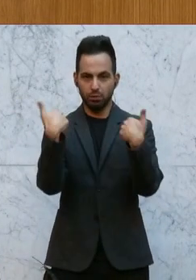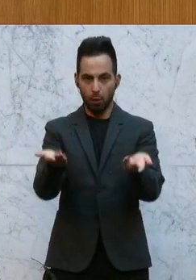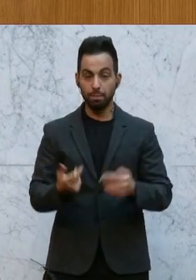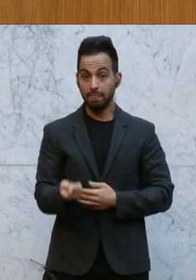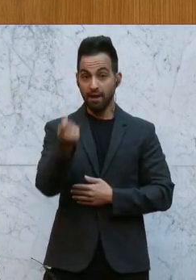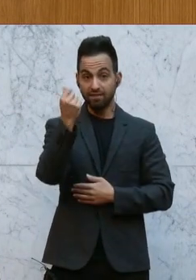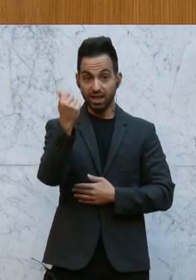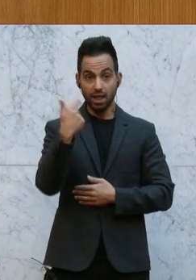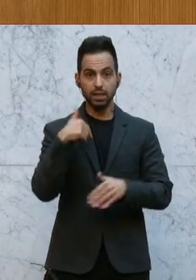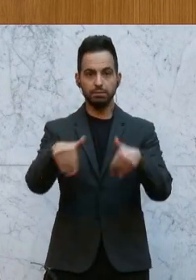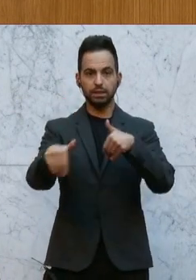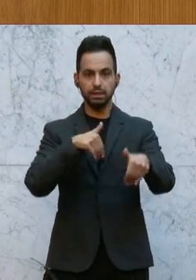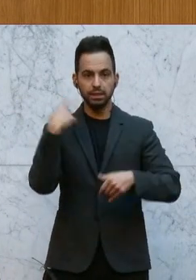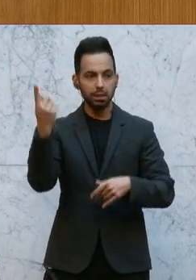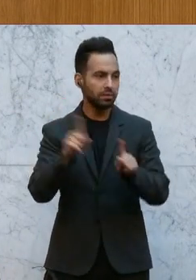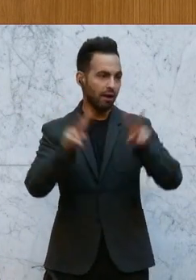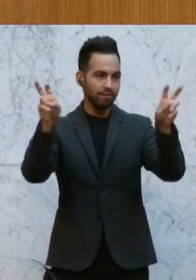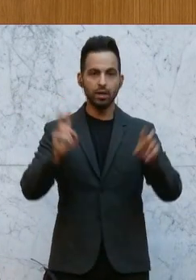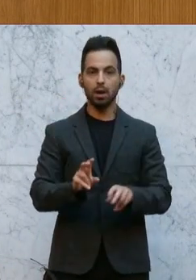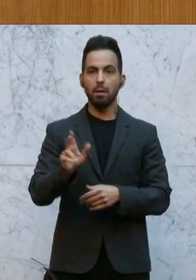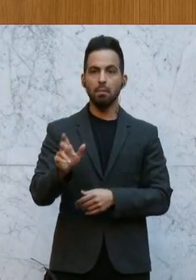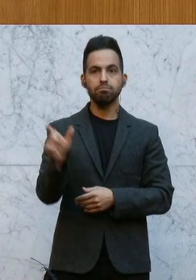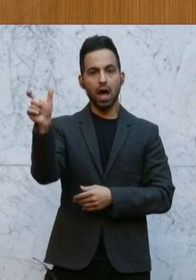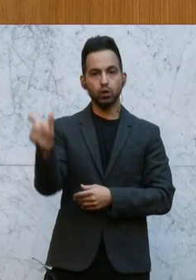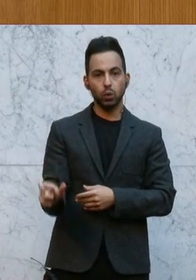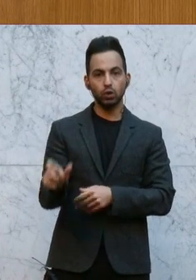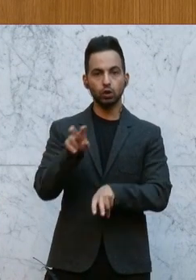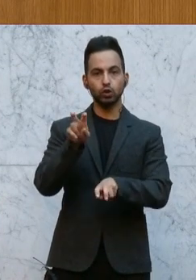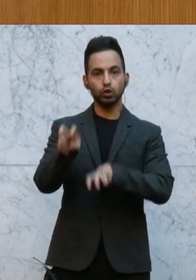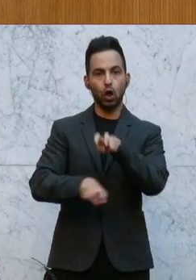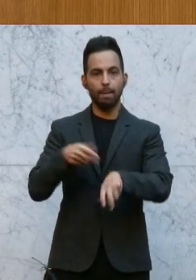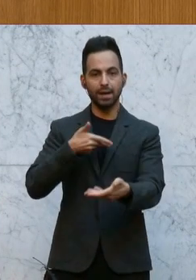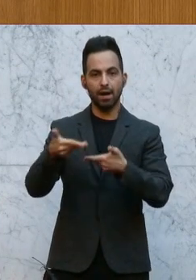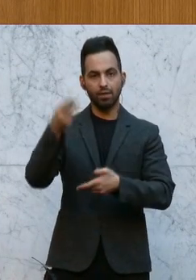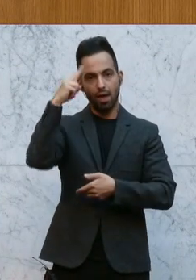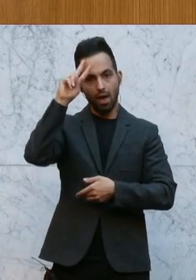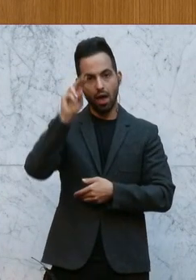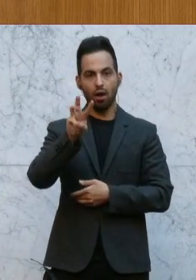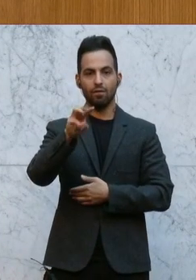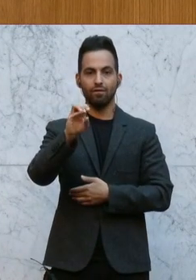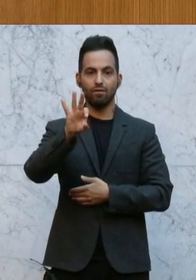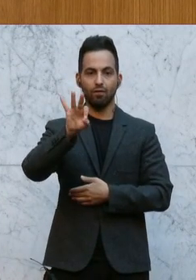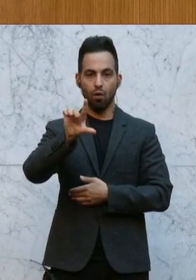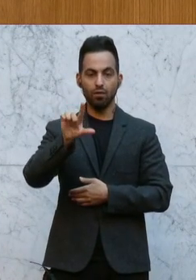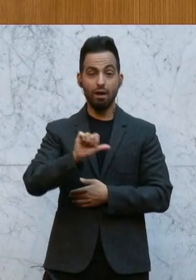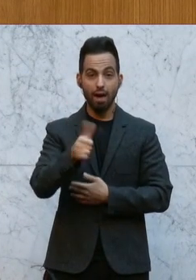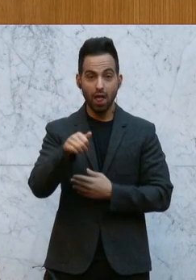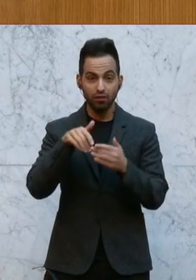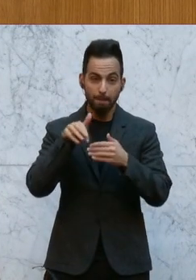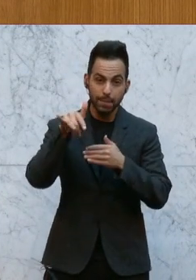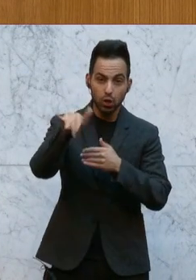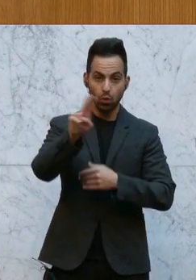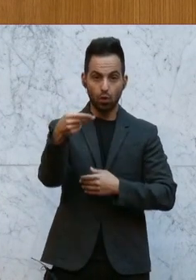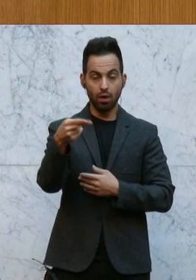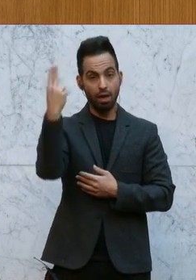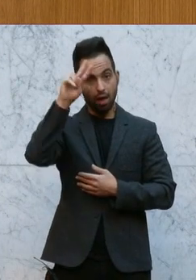Finanzminister hat de facto den persönlichen Steuerberater vom Herrn Wolf gespielt und da geht es um 11 Millionen Euro, die der